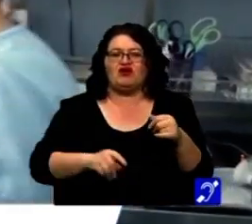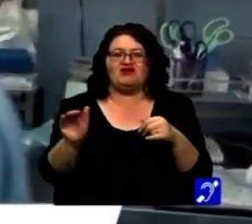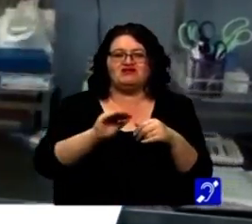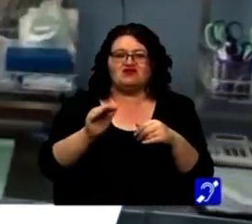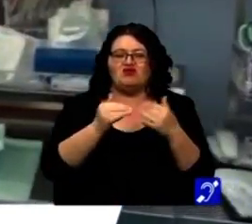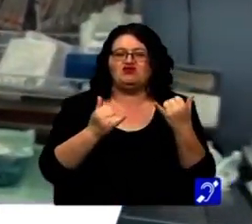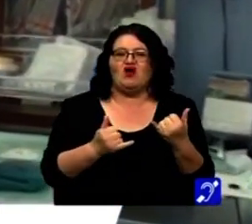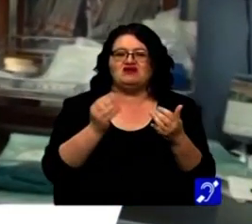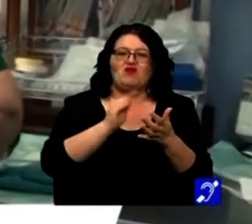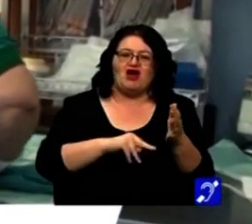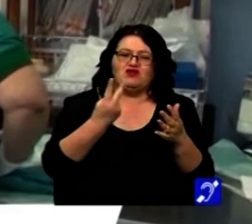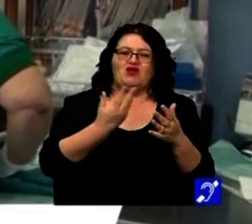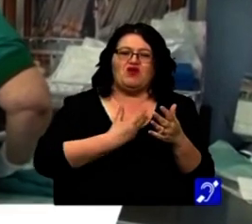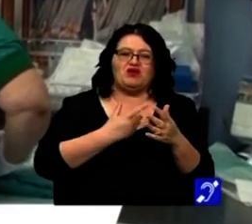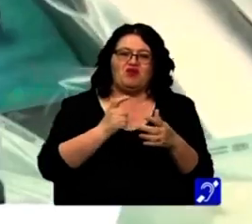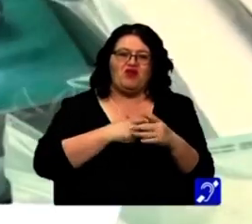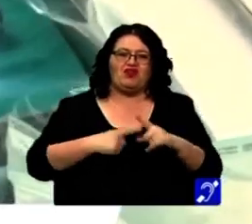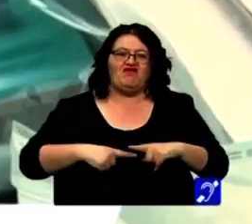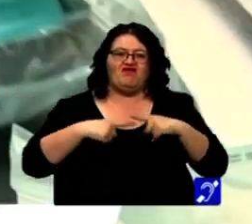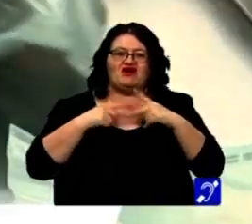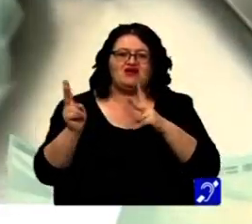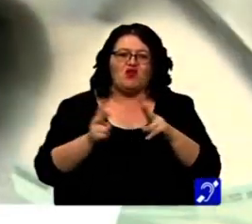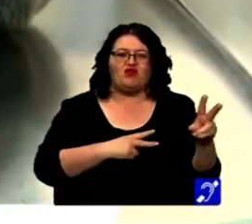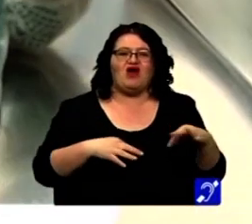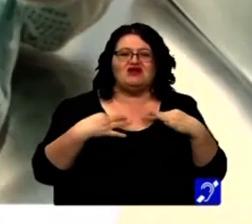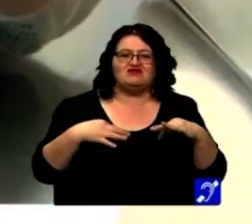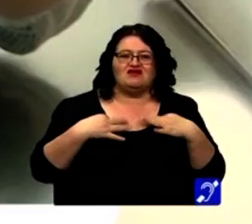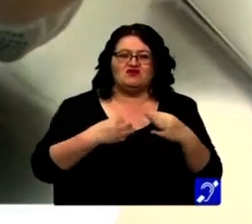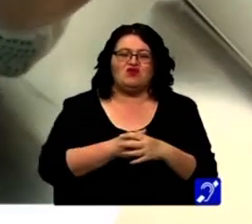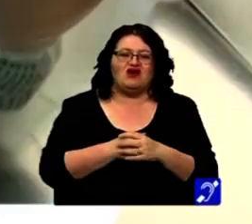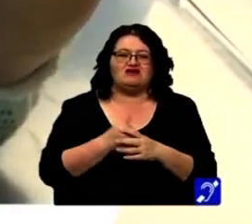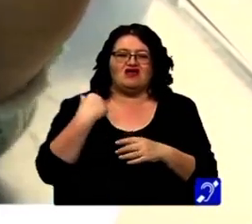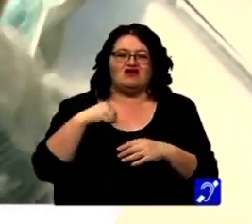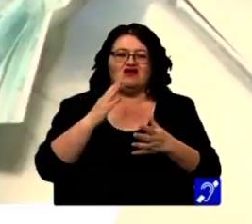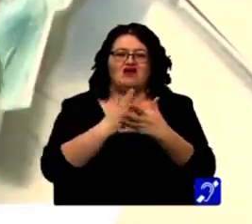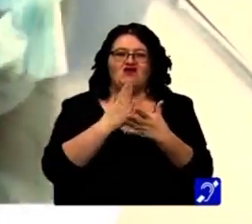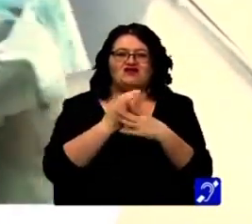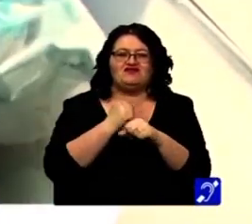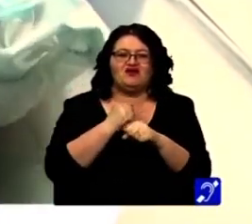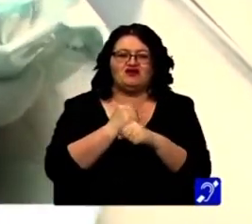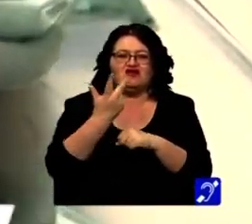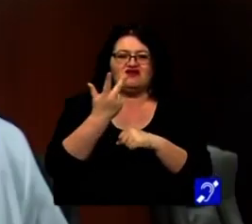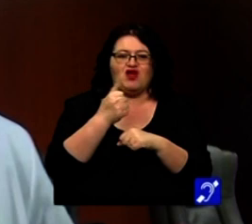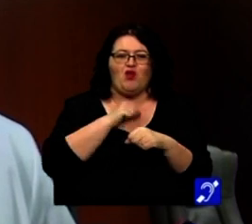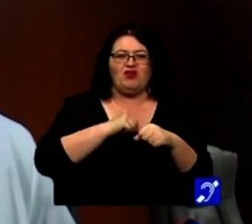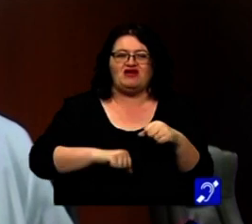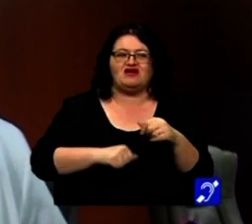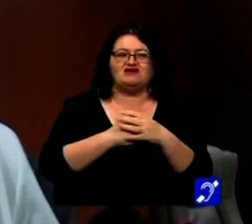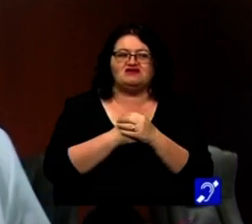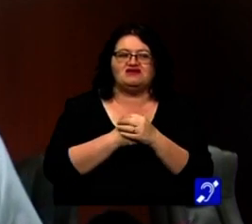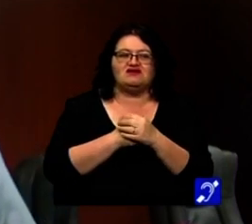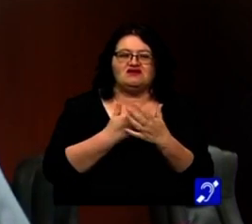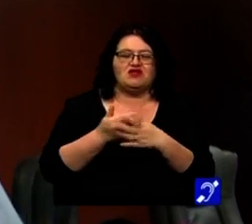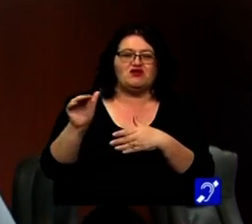micuții arastăzi, alți doi au primit șansa la o viață normală și sănătoasă. Ieri au fost efectuate 3 operații